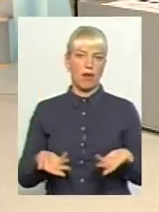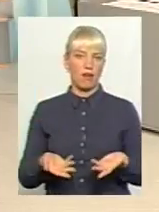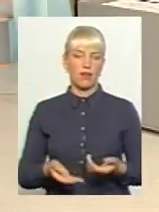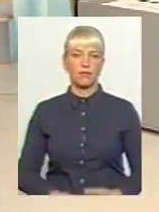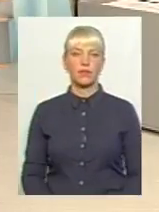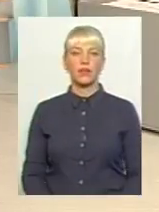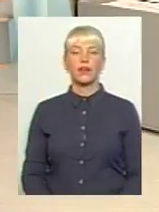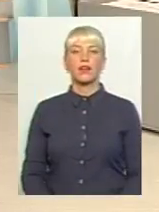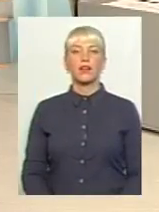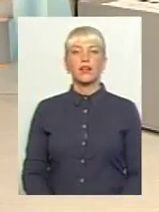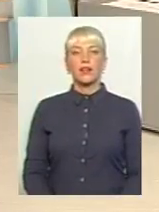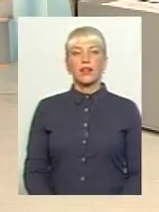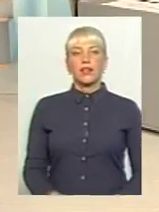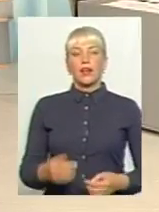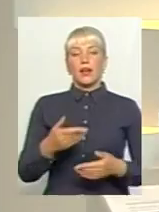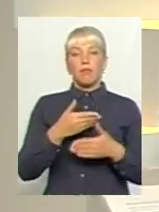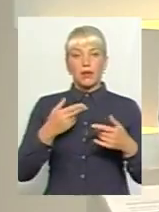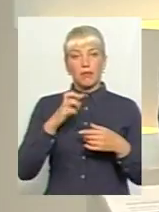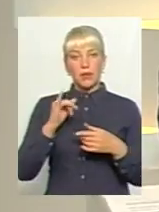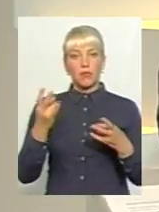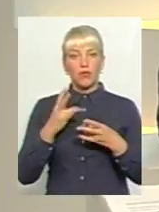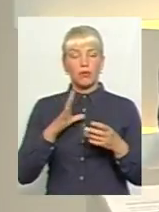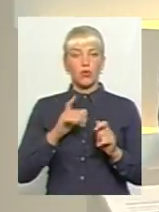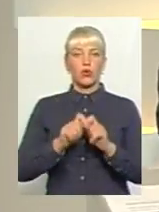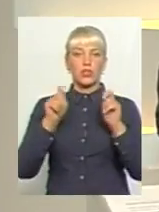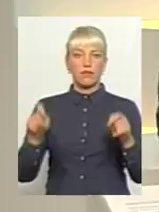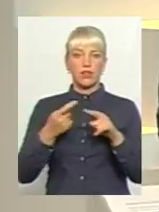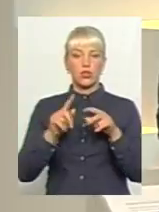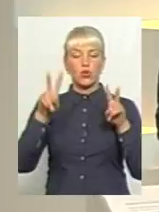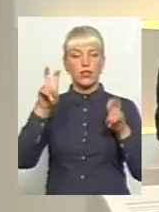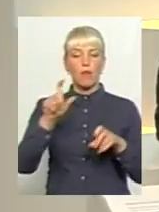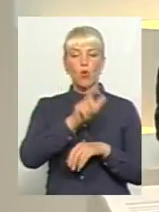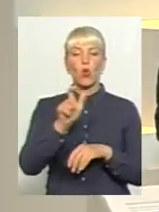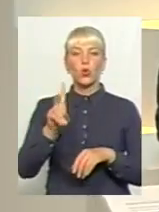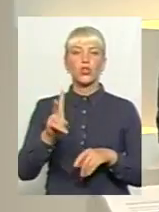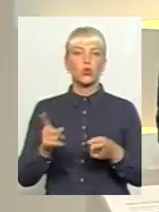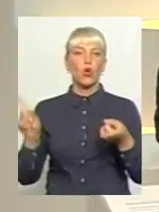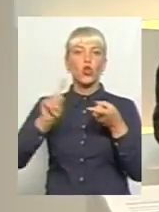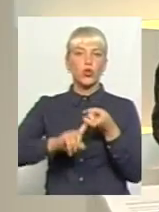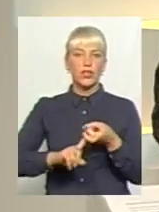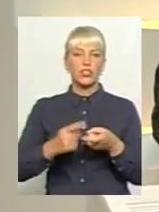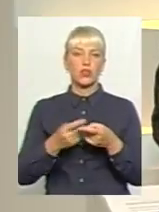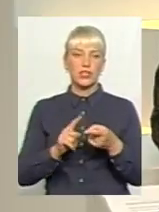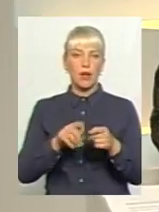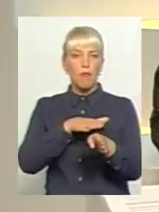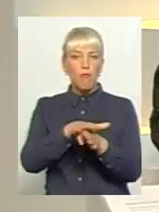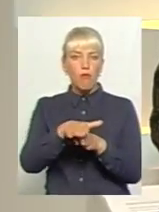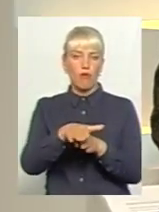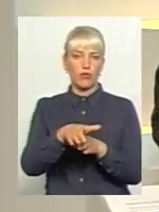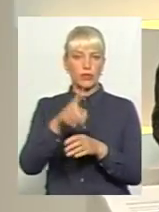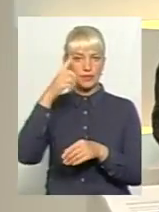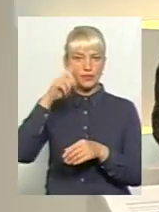логічно мали б цю тему розкривати ще і люди, які дотичні повною мірою до справи